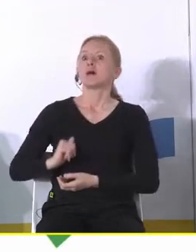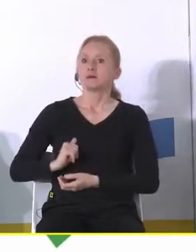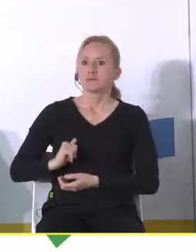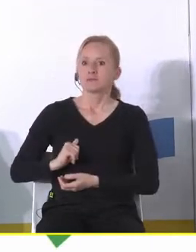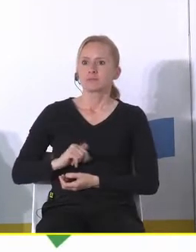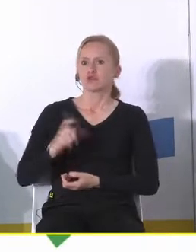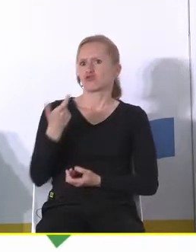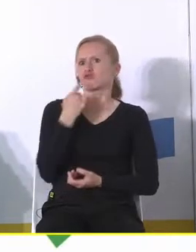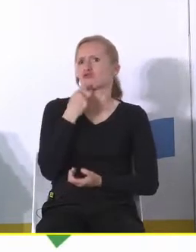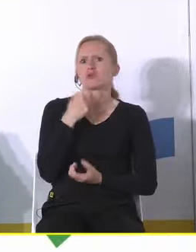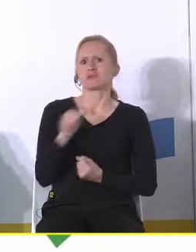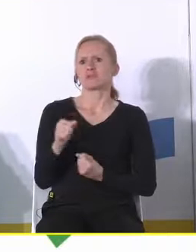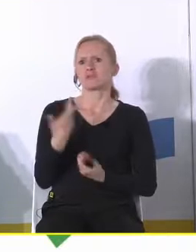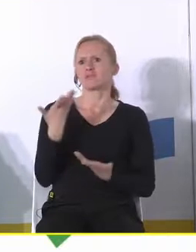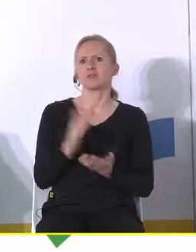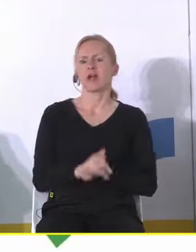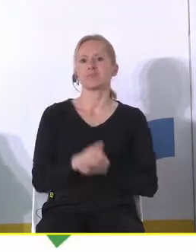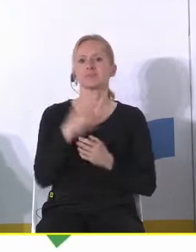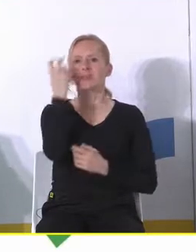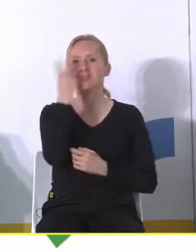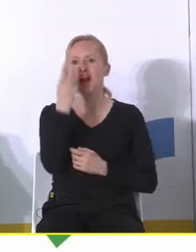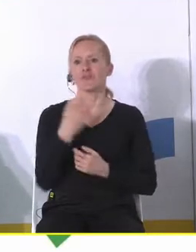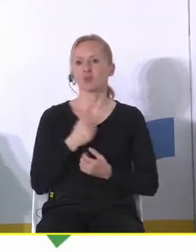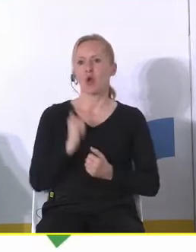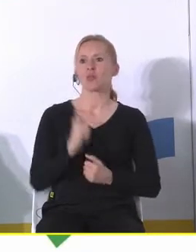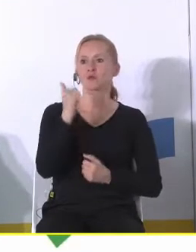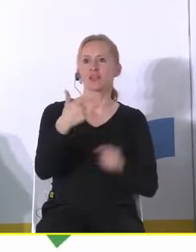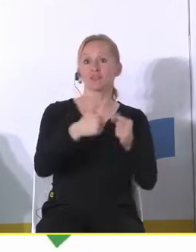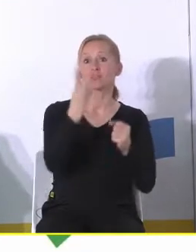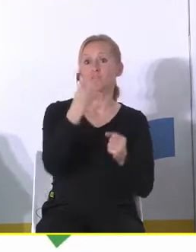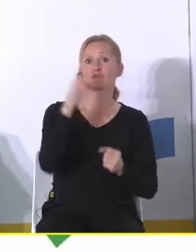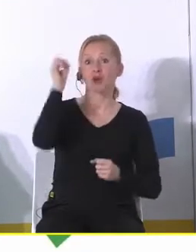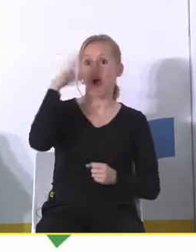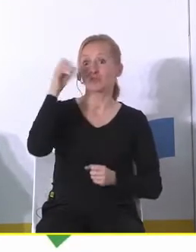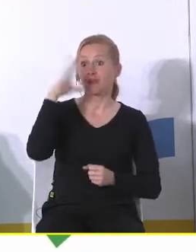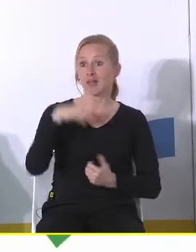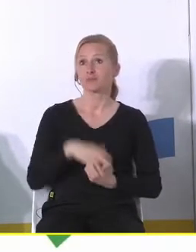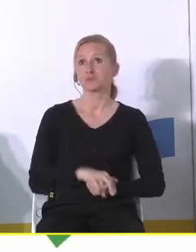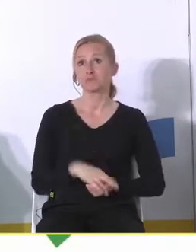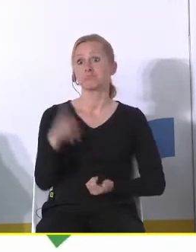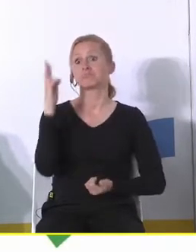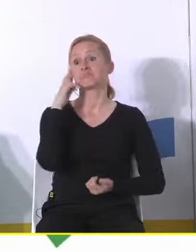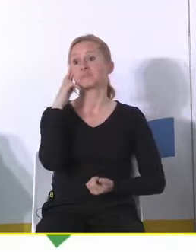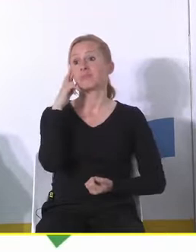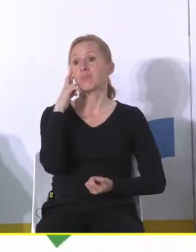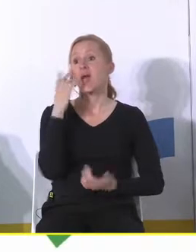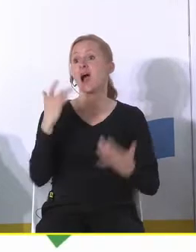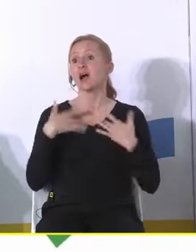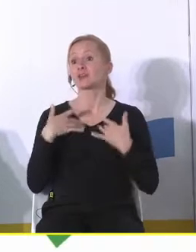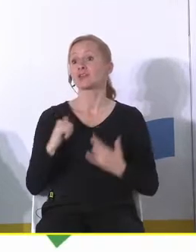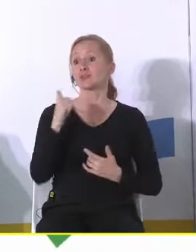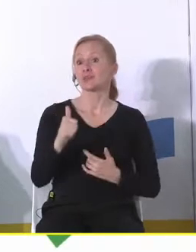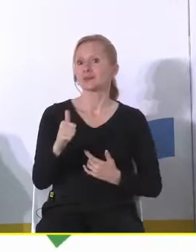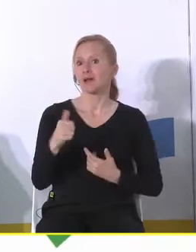czyli co to jest tak naprawdę no to jest taka atrakcja turystyczna 24 godziny na dobę jest oświetlona a żyjecie z turystyki